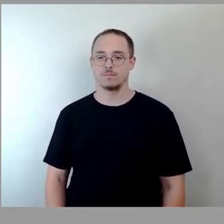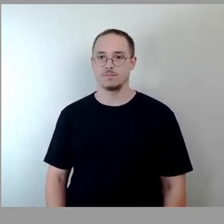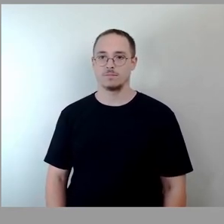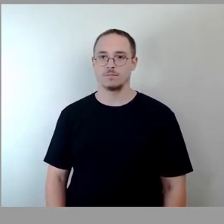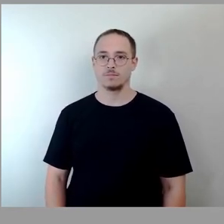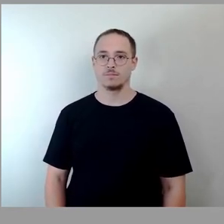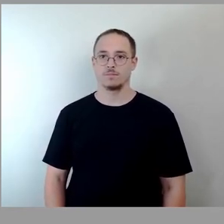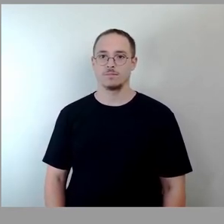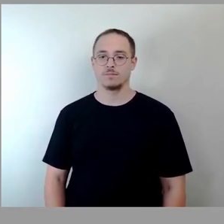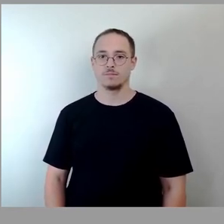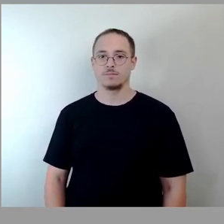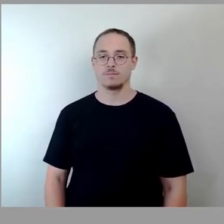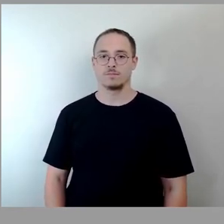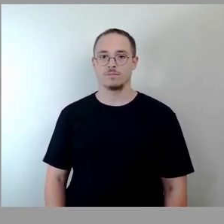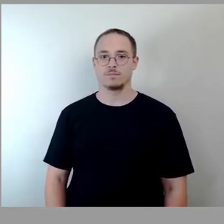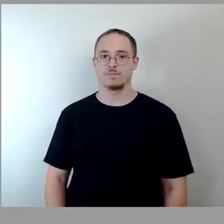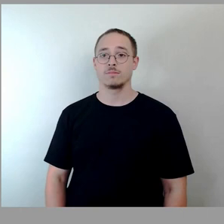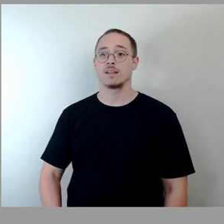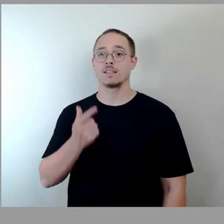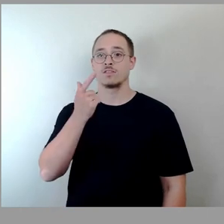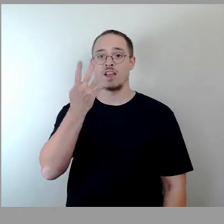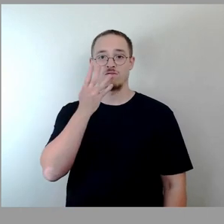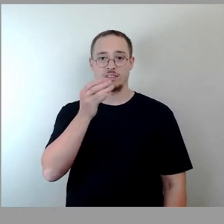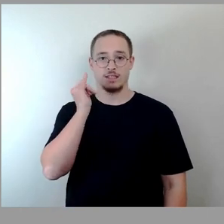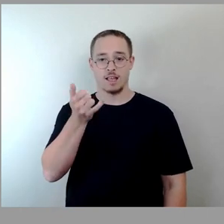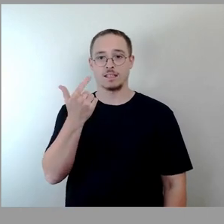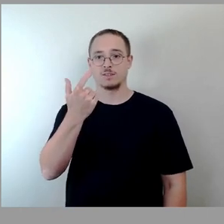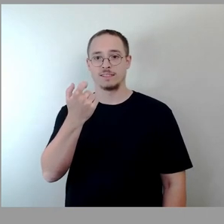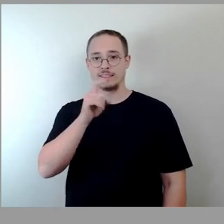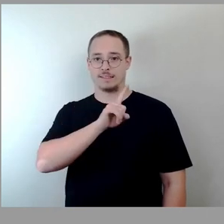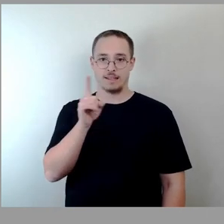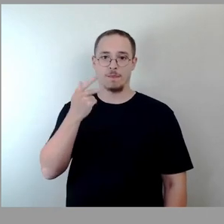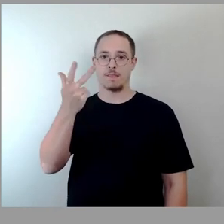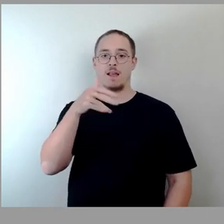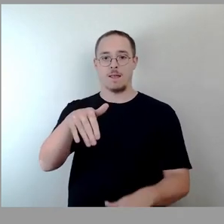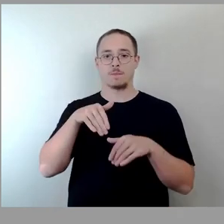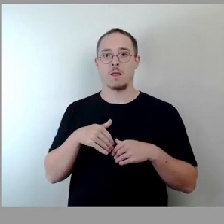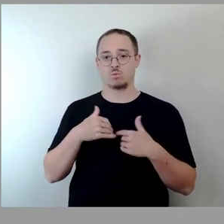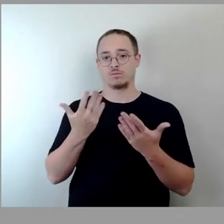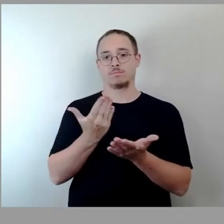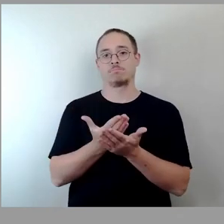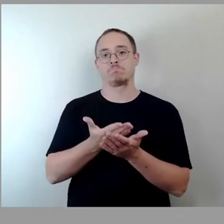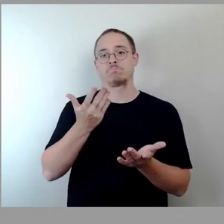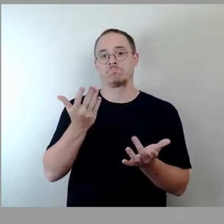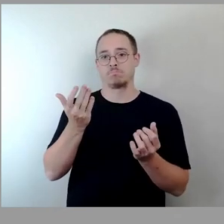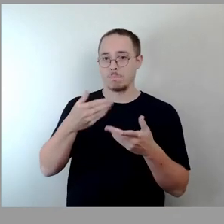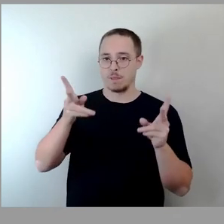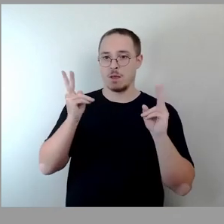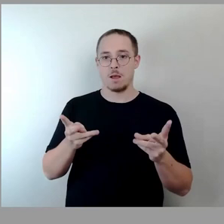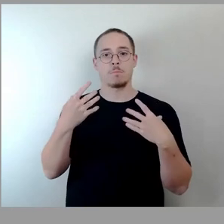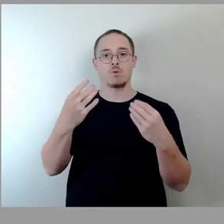Das hat mit 42 Jahren 20, nein, drei Enthaltungen, eine Mehrheit gefunden. Damit stelle ich jetzt den so